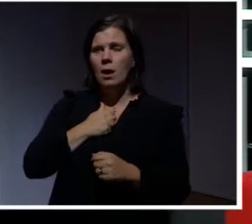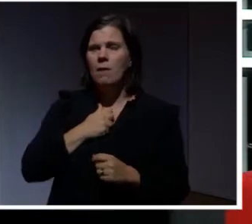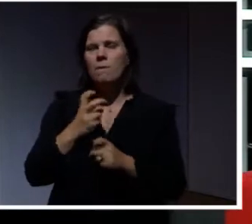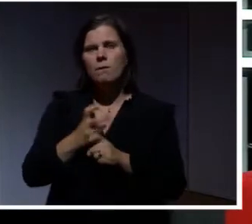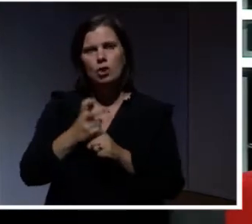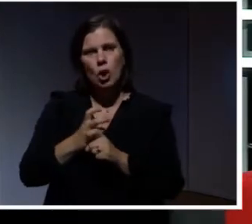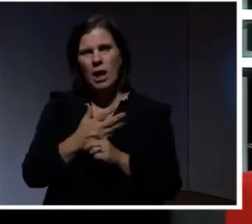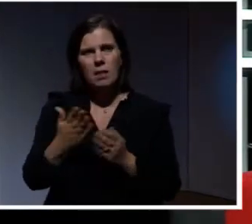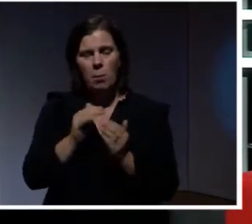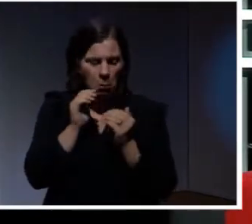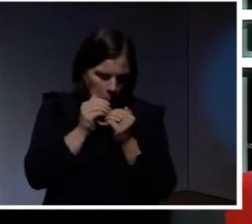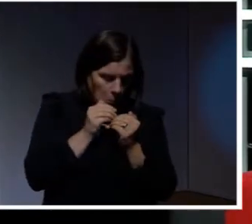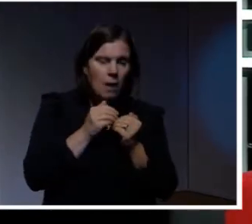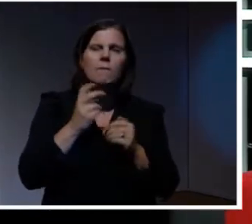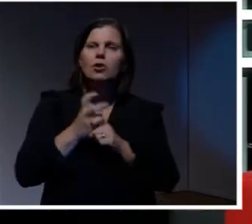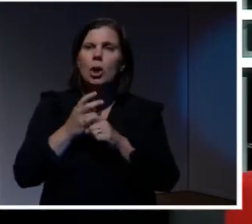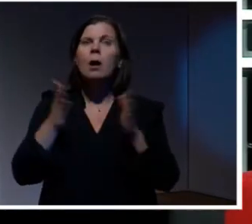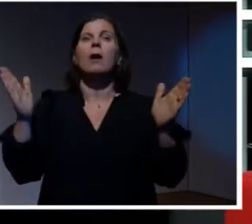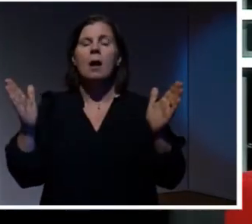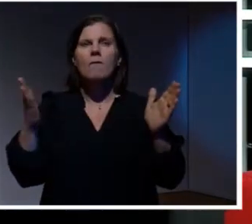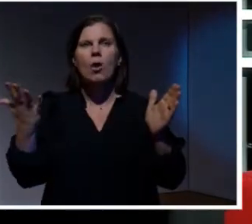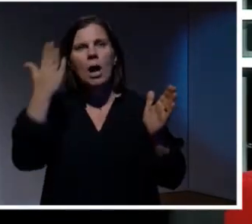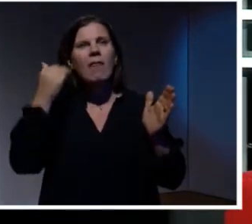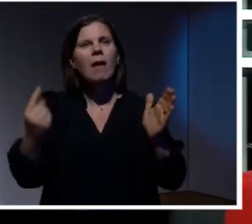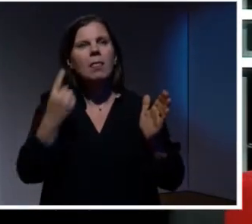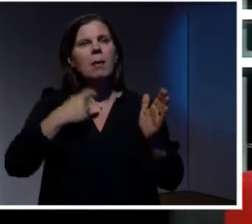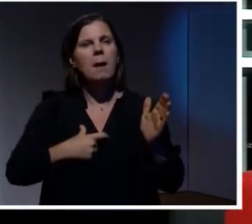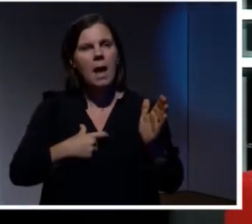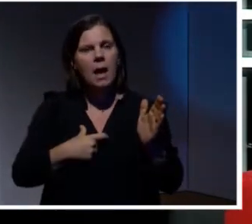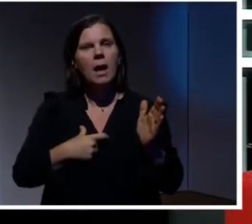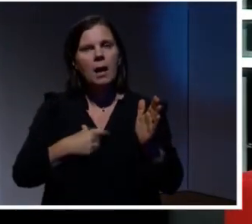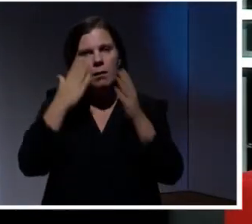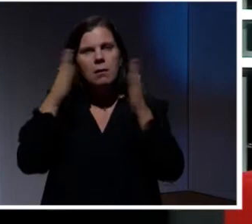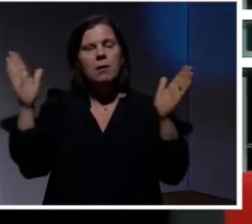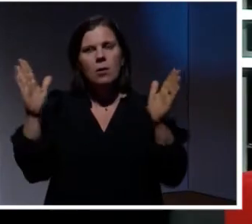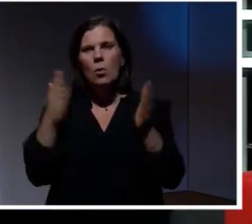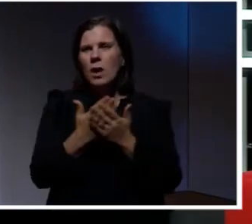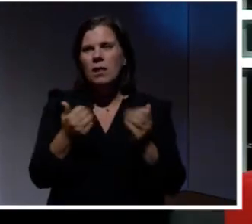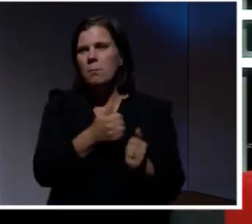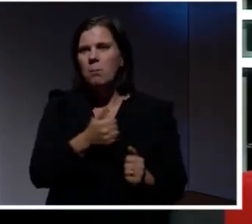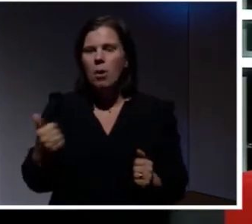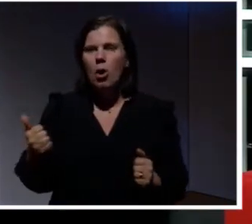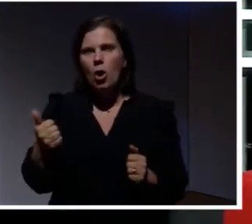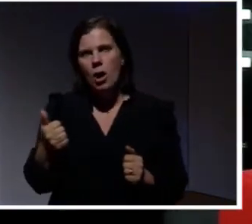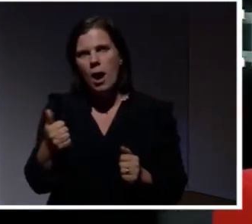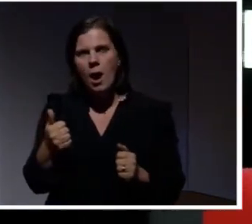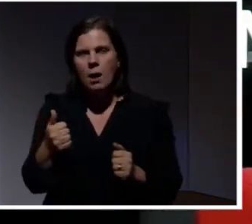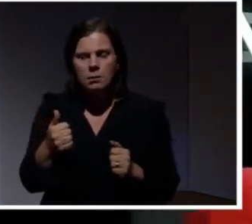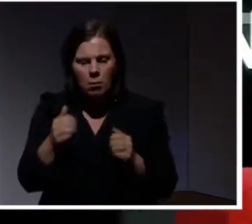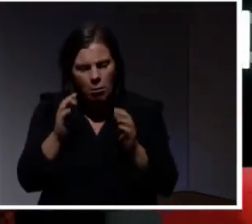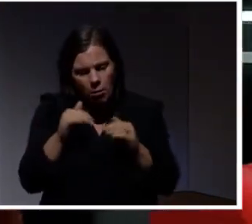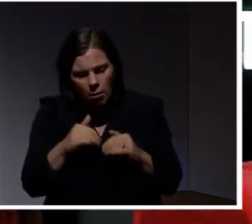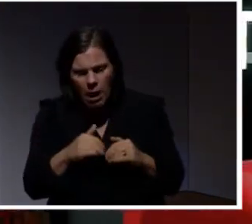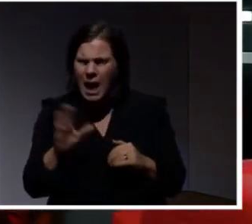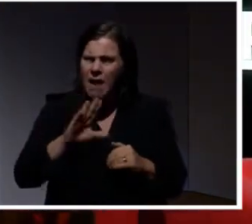proaktiv. Vad är det du kan göra innan? Och sen så ska vi inte heller bara vara mediokra. Vi ska bli duktiga på det här.